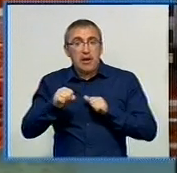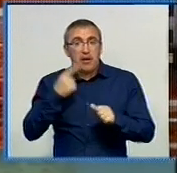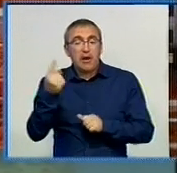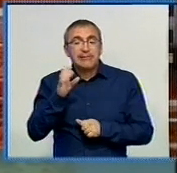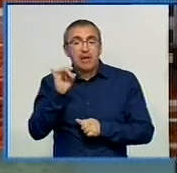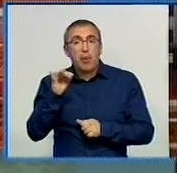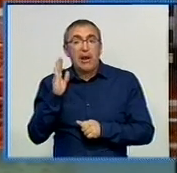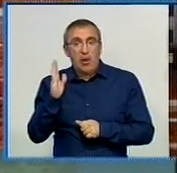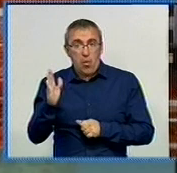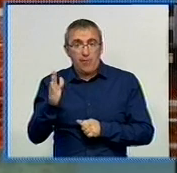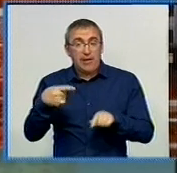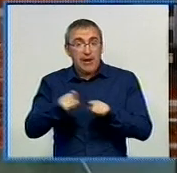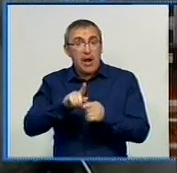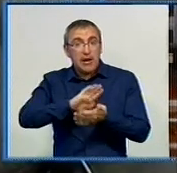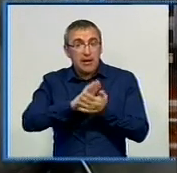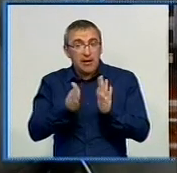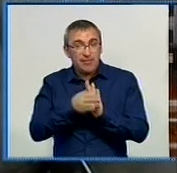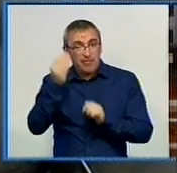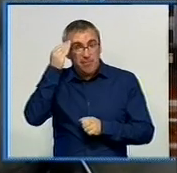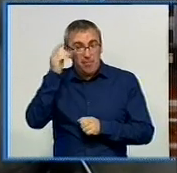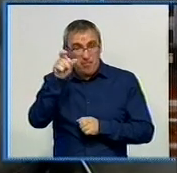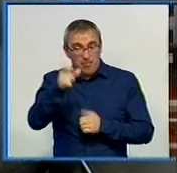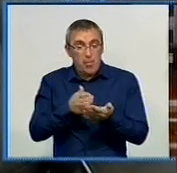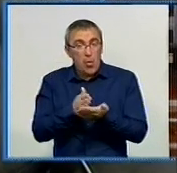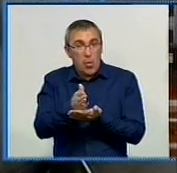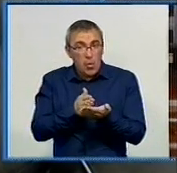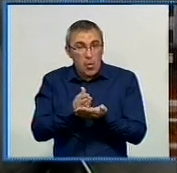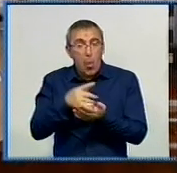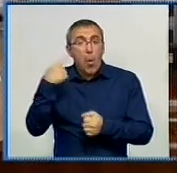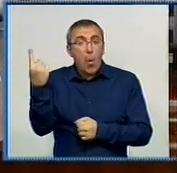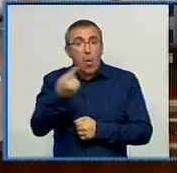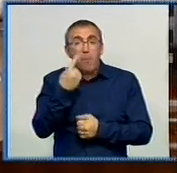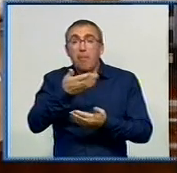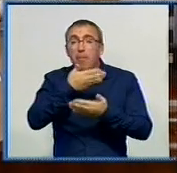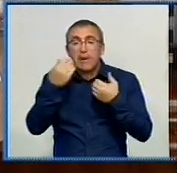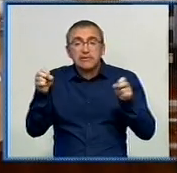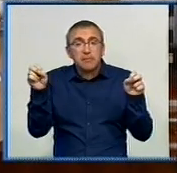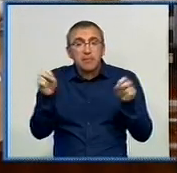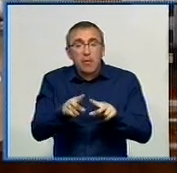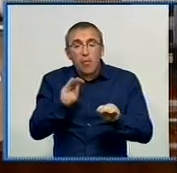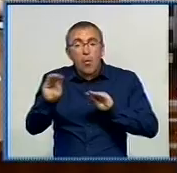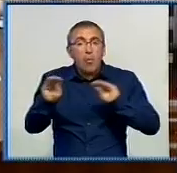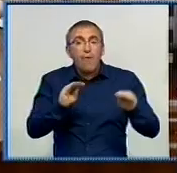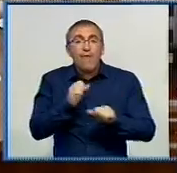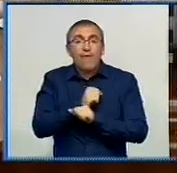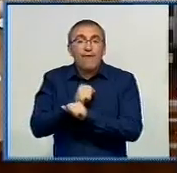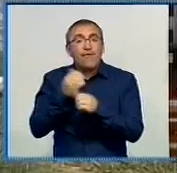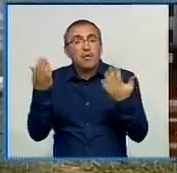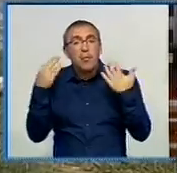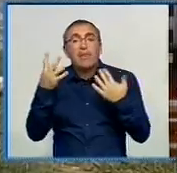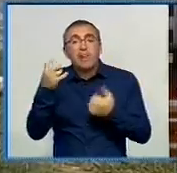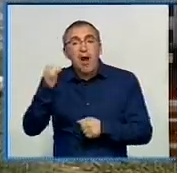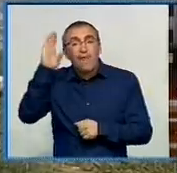Сирпокрилов. Така ситуація, на думку посадовця, склалась через те, що в області майже немає спеціально облаштованих місць для відпочинку на воді.